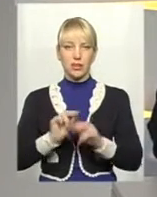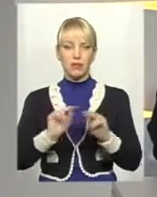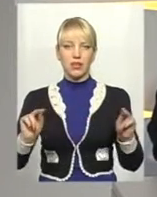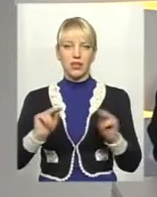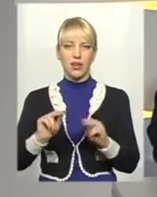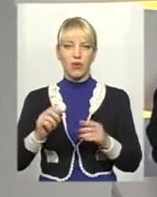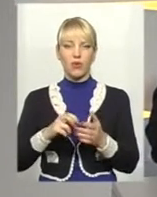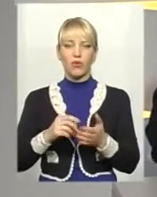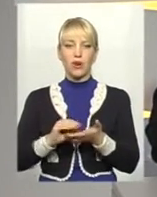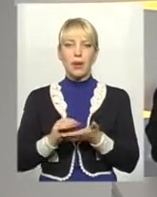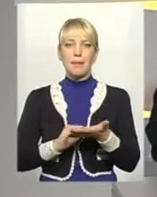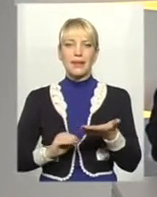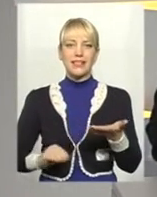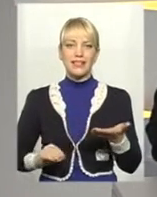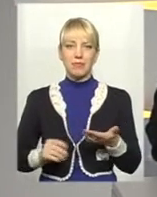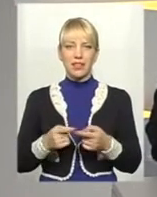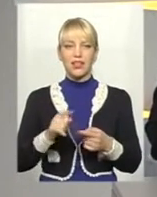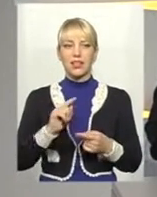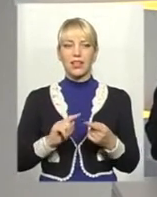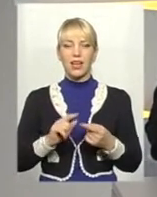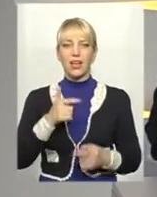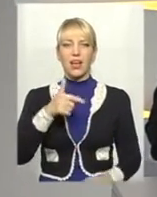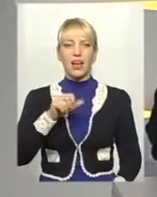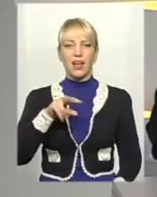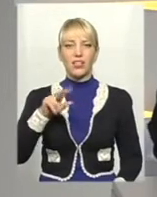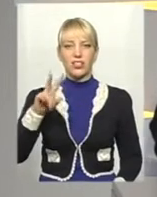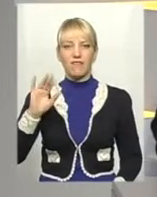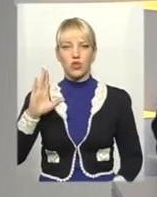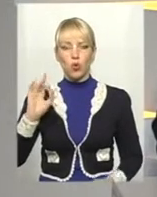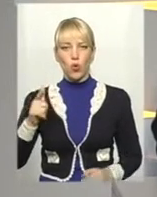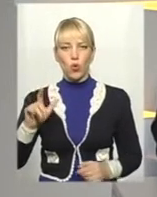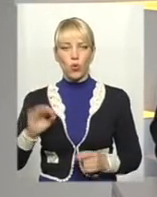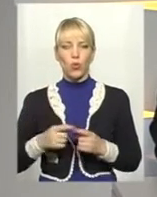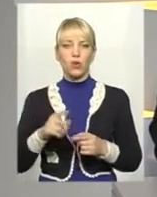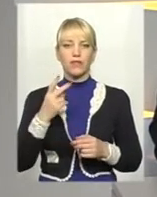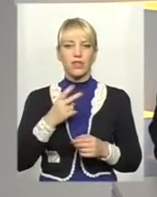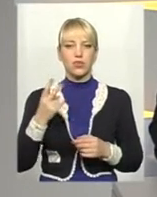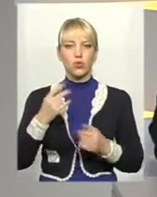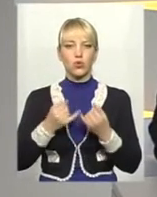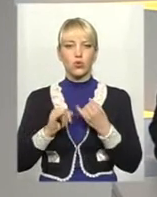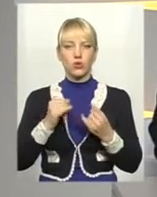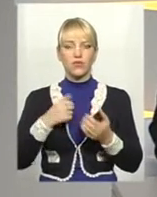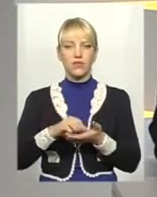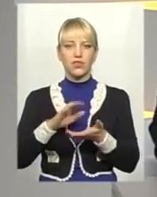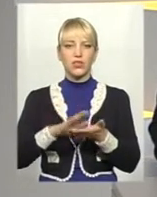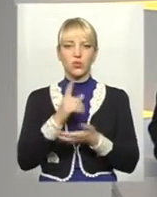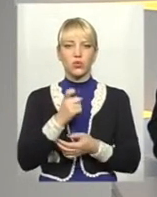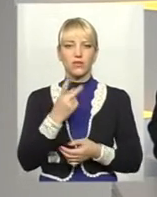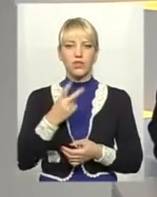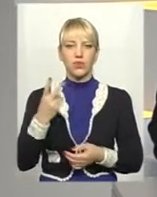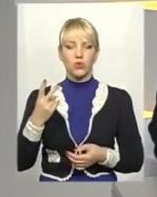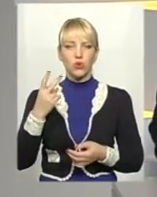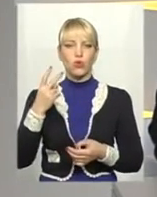письменника, журналіста Якова Гальчевського. 22 жовтня відзначаємо 122-го річницю з дня його народження.